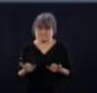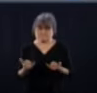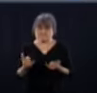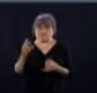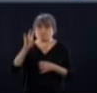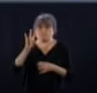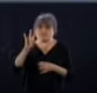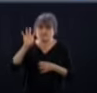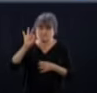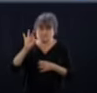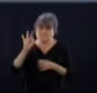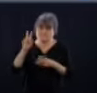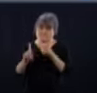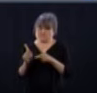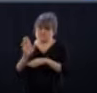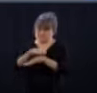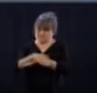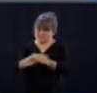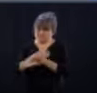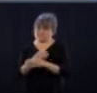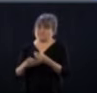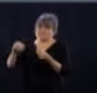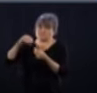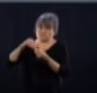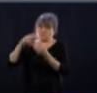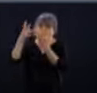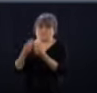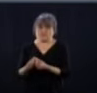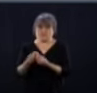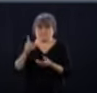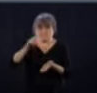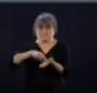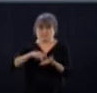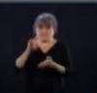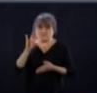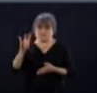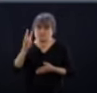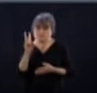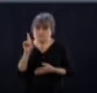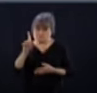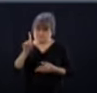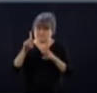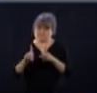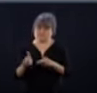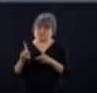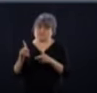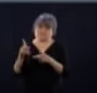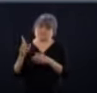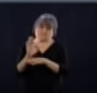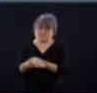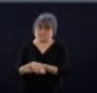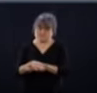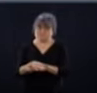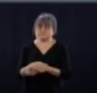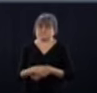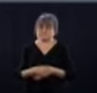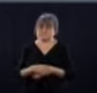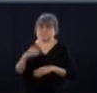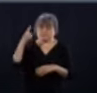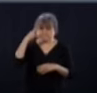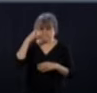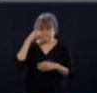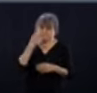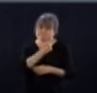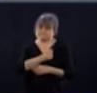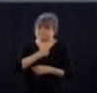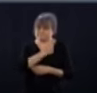décès, pour un total de 1761 décès. Bien évidemment, mes pensées et toutes nos pensées de